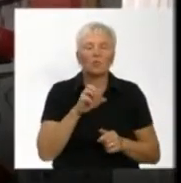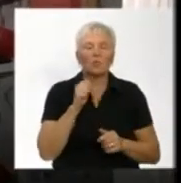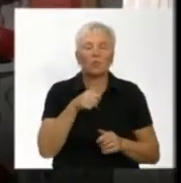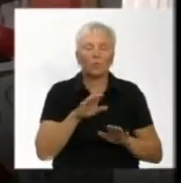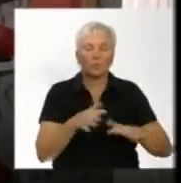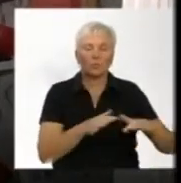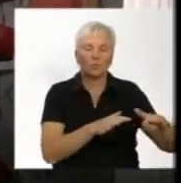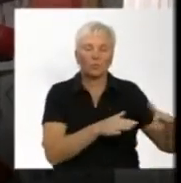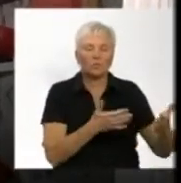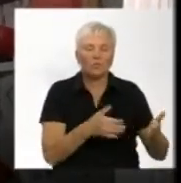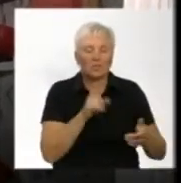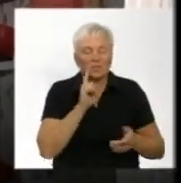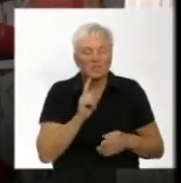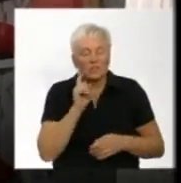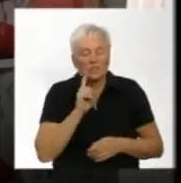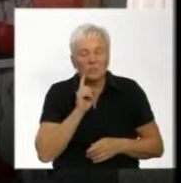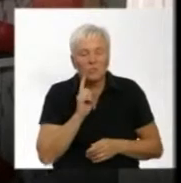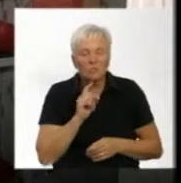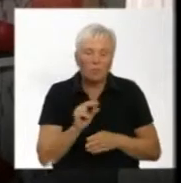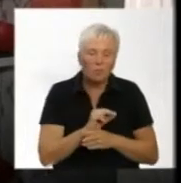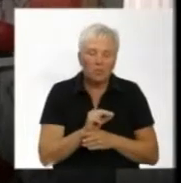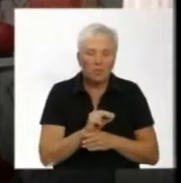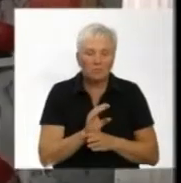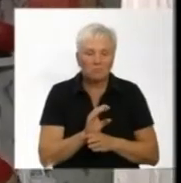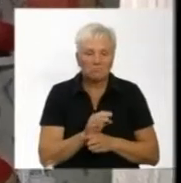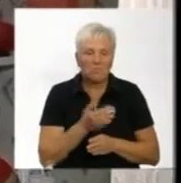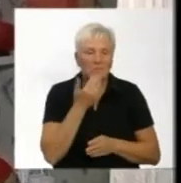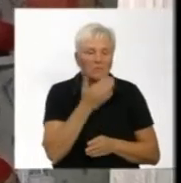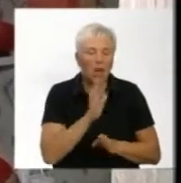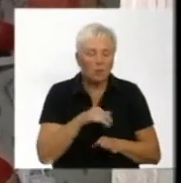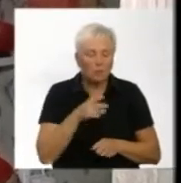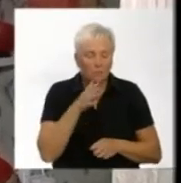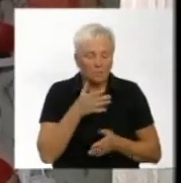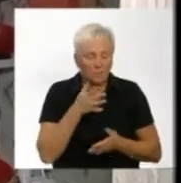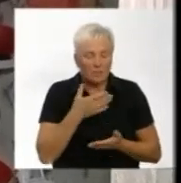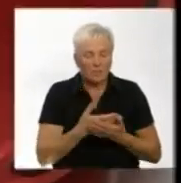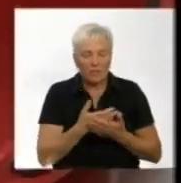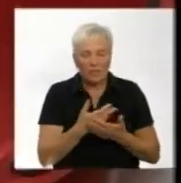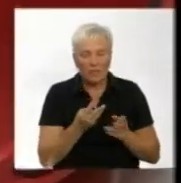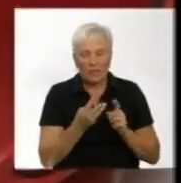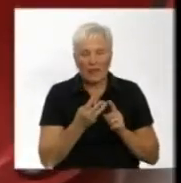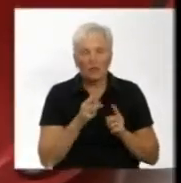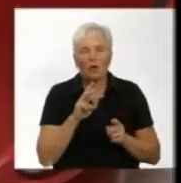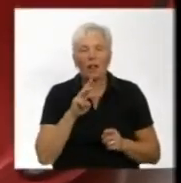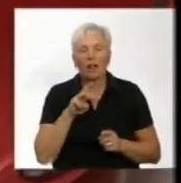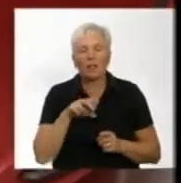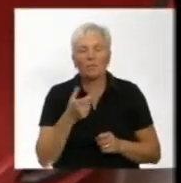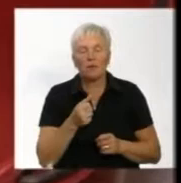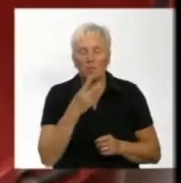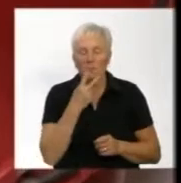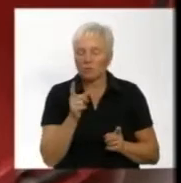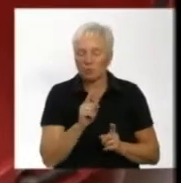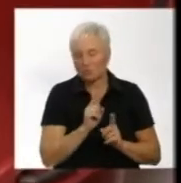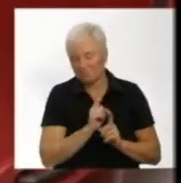літній період, може якийсь ремонт, йдуть профілактика так само. Ми не зверталися, а потім після 3 липня ми вже бачимо, що це